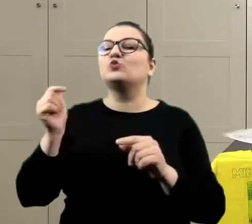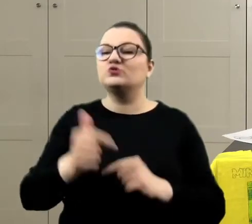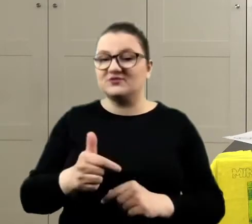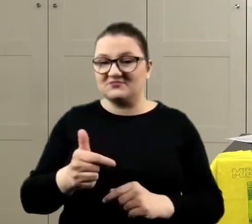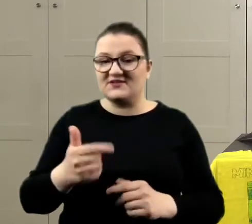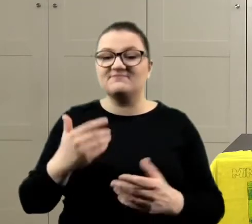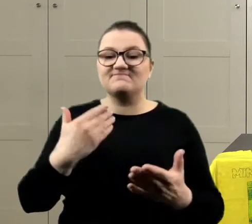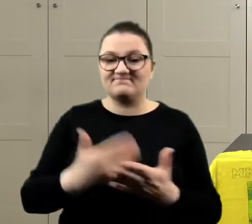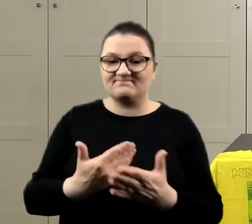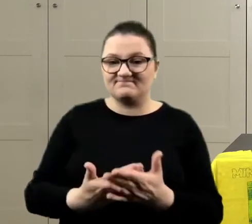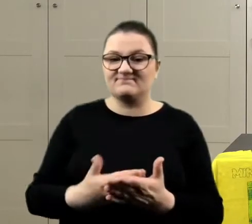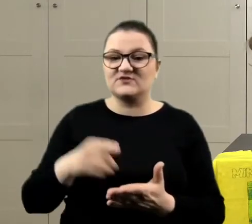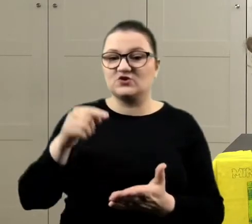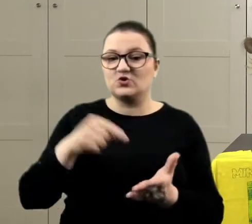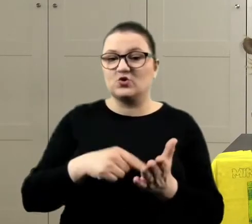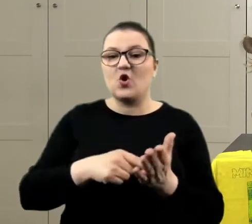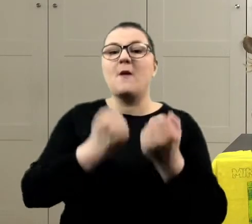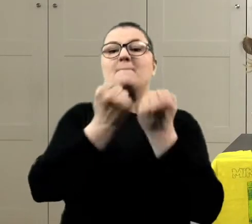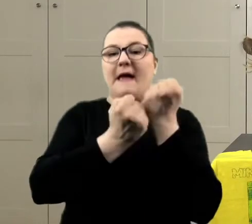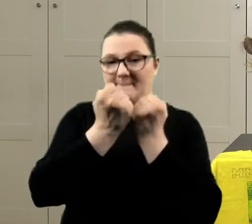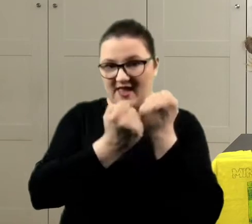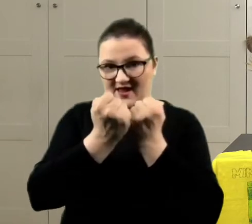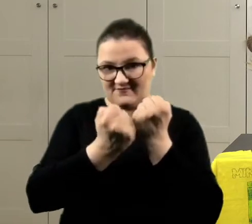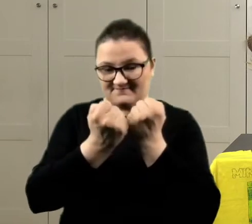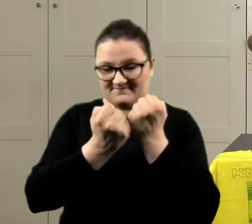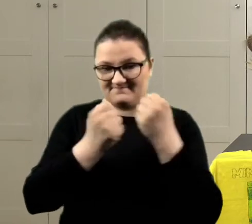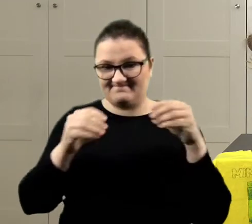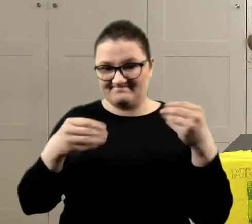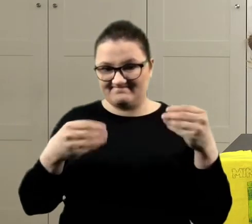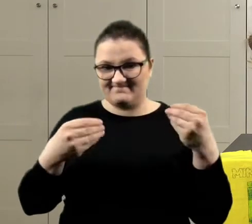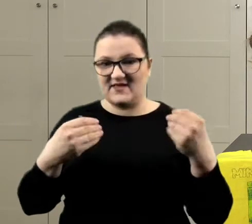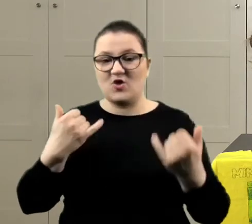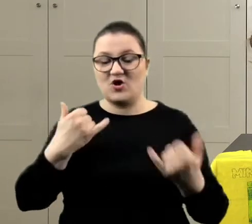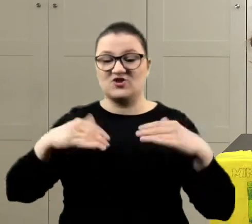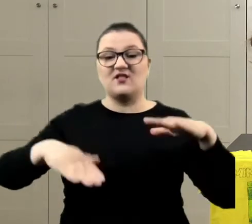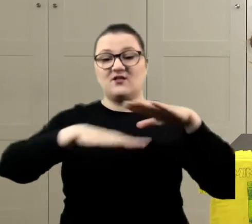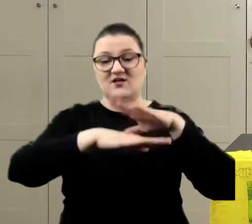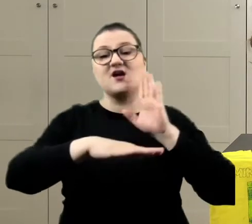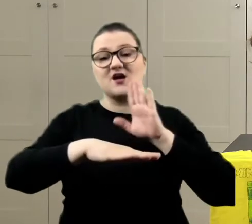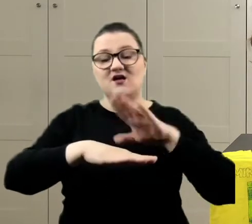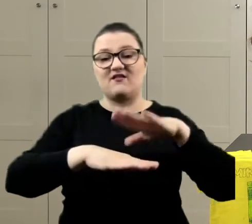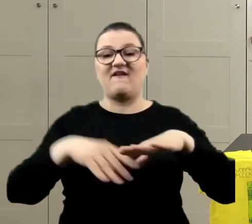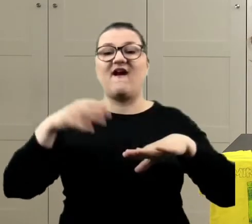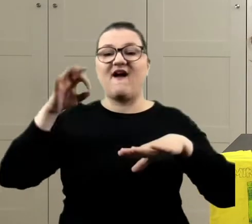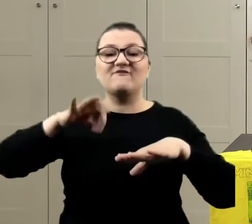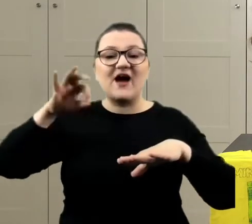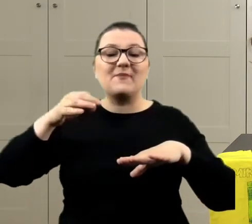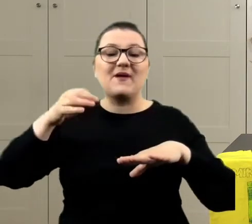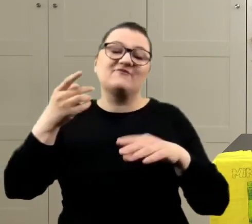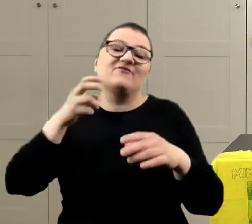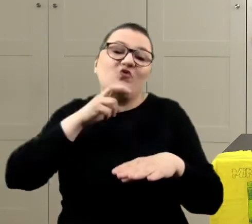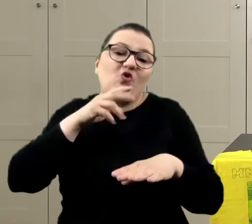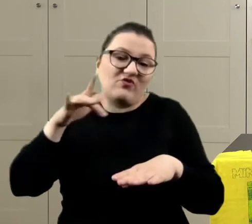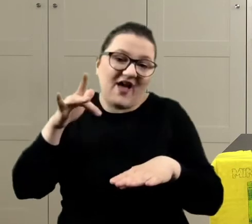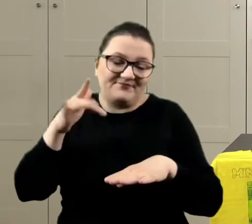to jest karton, więc jak będziemy malowali tutaj nasza farba, to jest farba wodna, więc ona